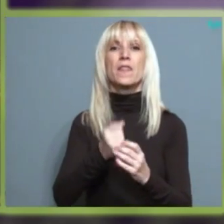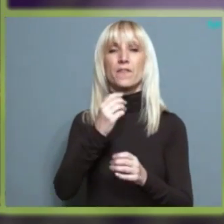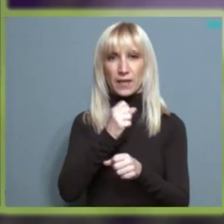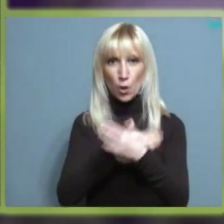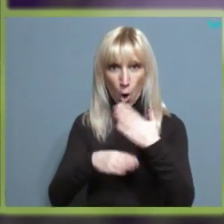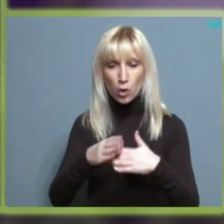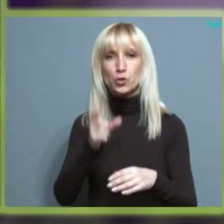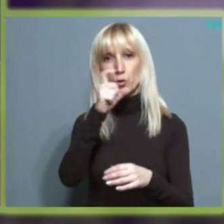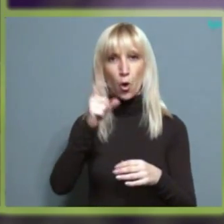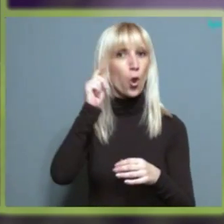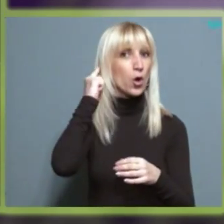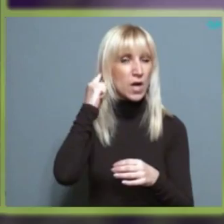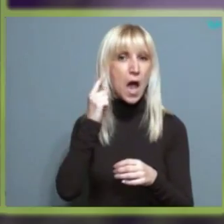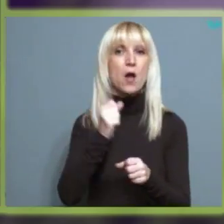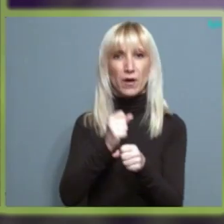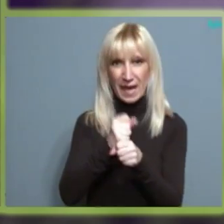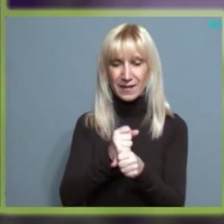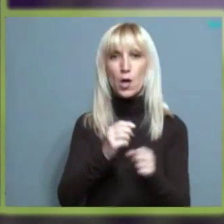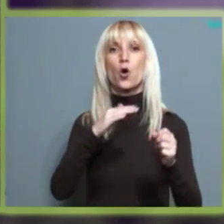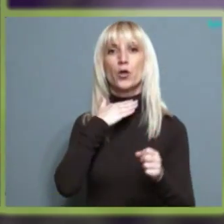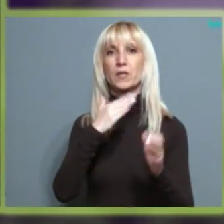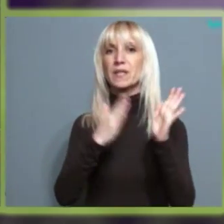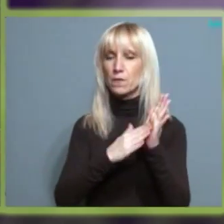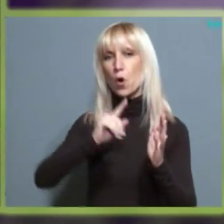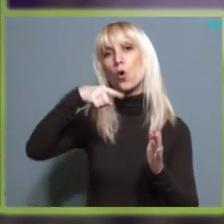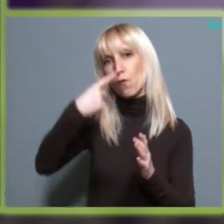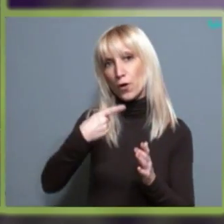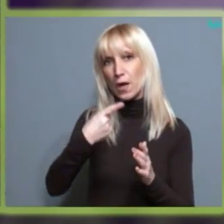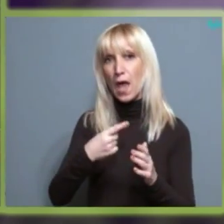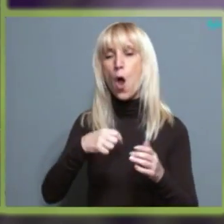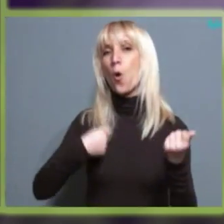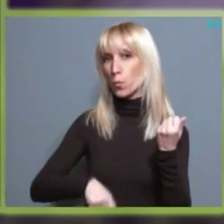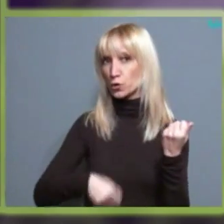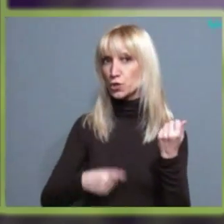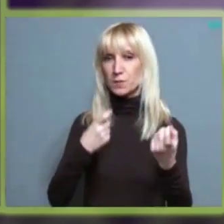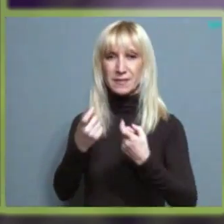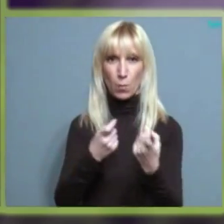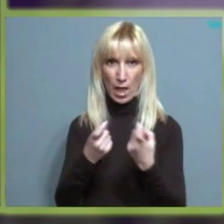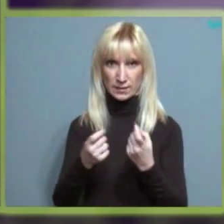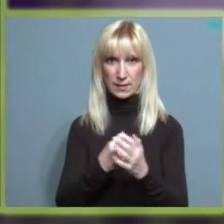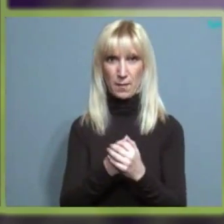Defektolog-surdolog Gordana Marinkov je na simpozijumu govorila o muzičkim stimulacijama.